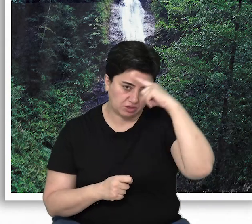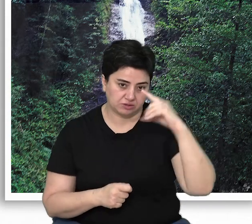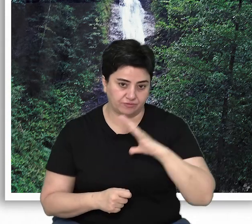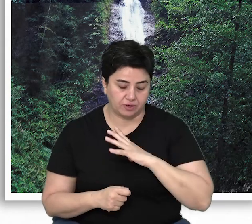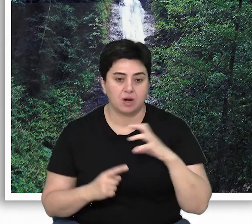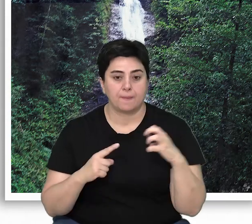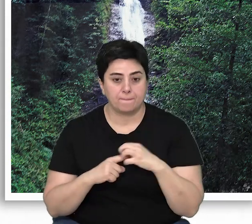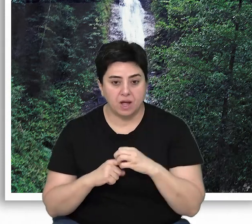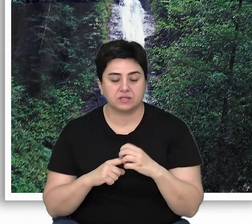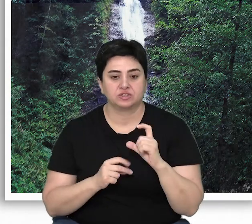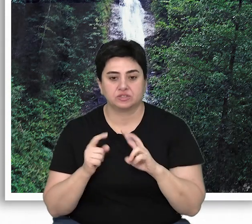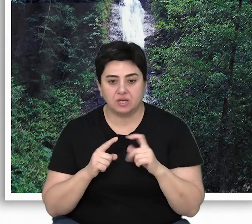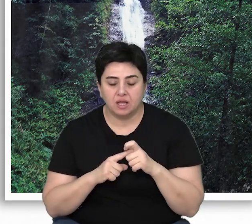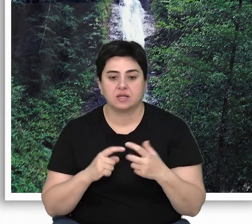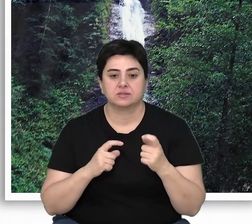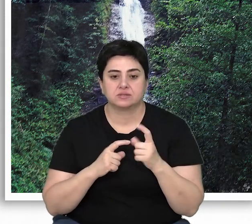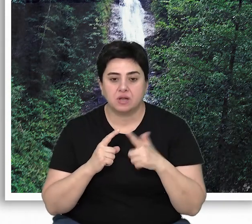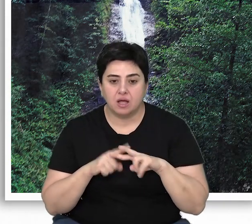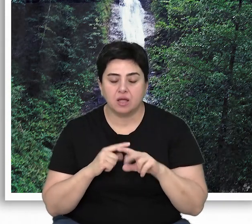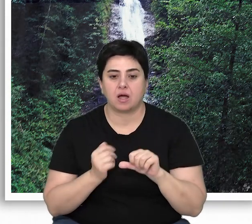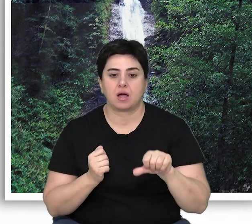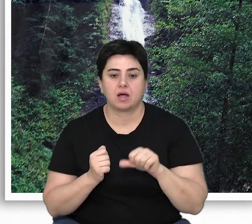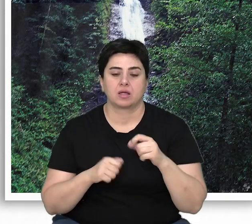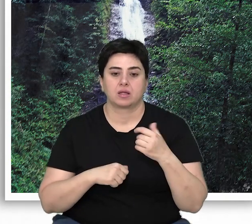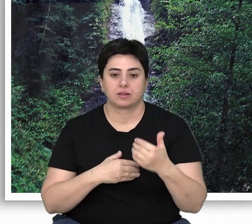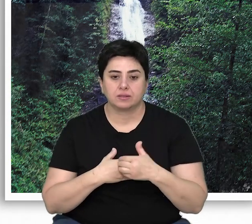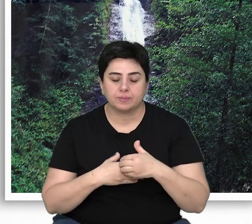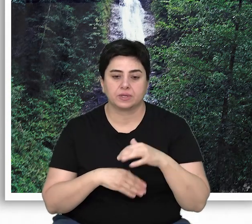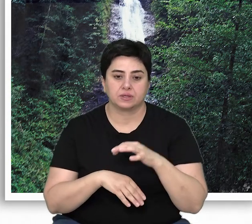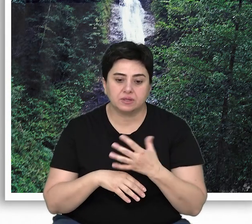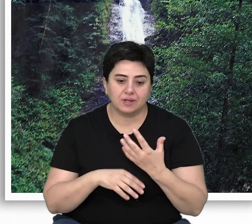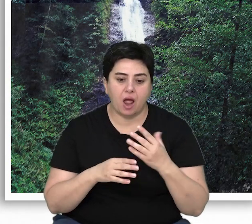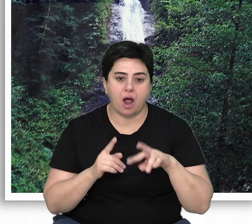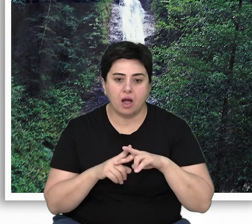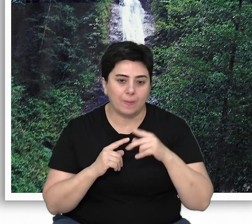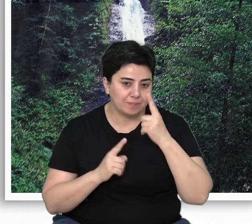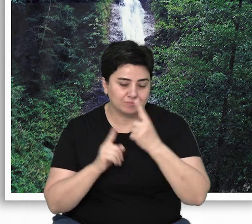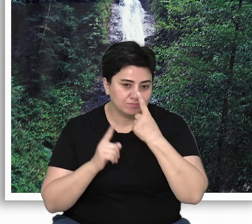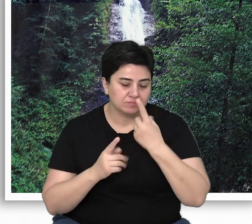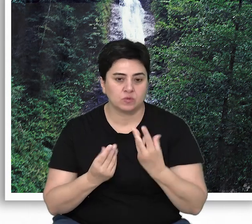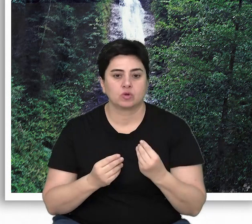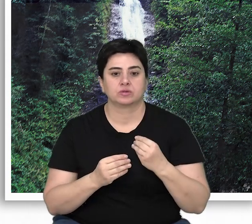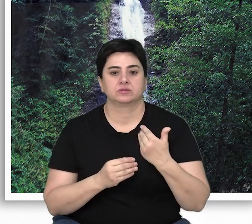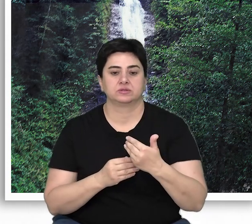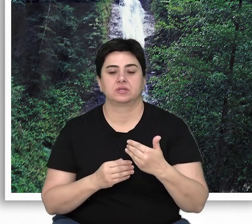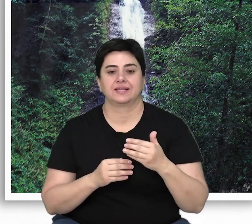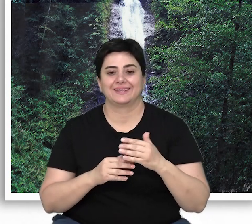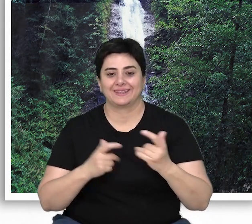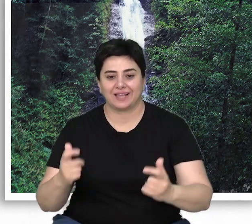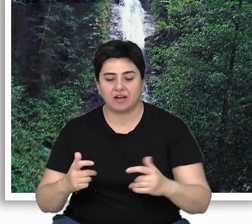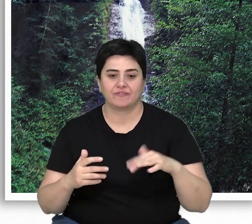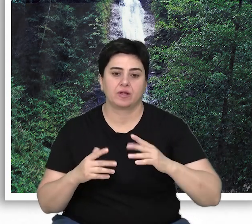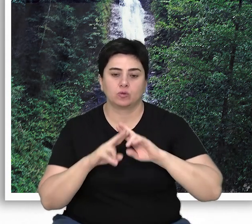Mantar, reçine, sığılayağı, tıbbi ve aromatik bitkiler gibi bir dizi odun dışı ürün, hem yerel